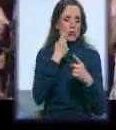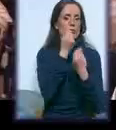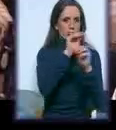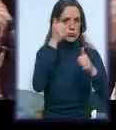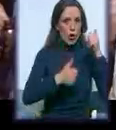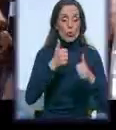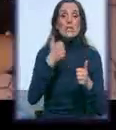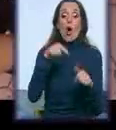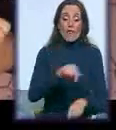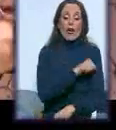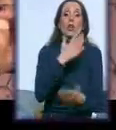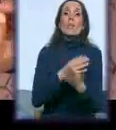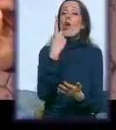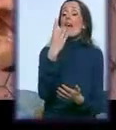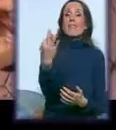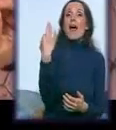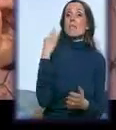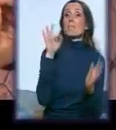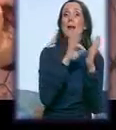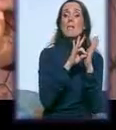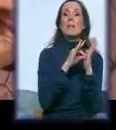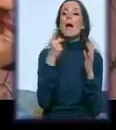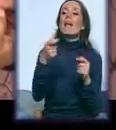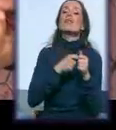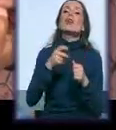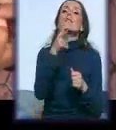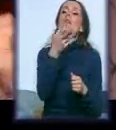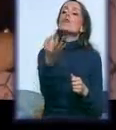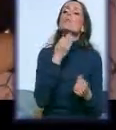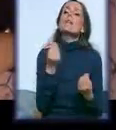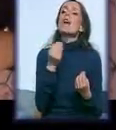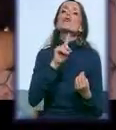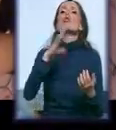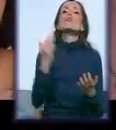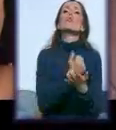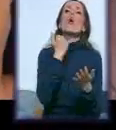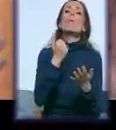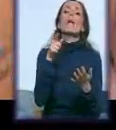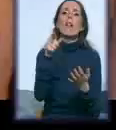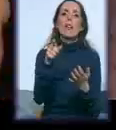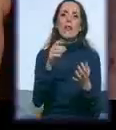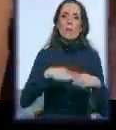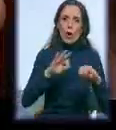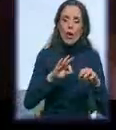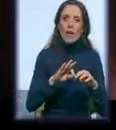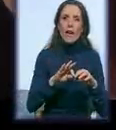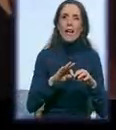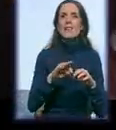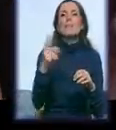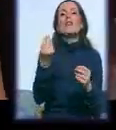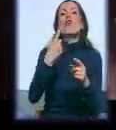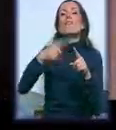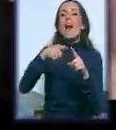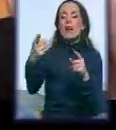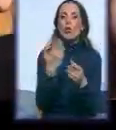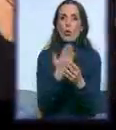I to je prigovor tipa organizacija tražila zašto nije prošla, nije imala neku dokumentaciju. Znači, vidimo da i organizacije sve